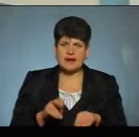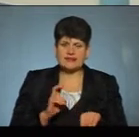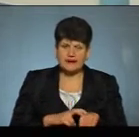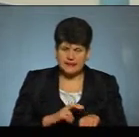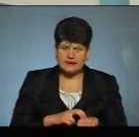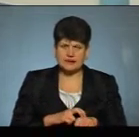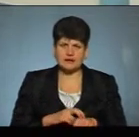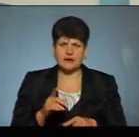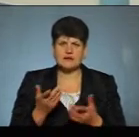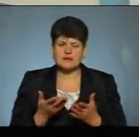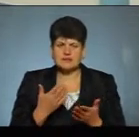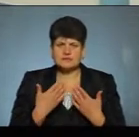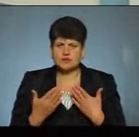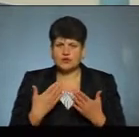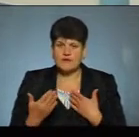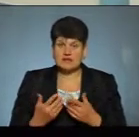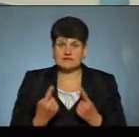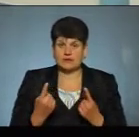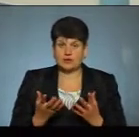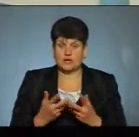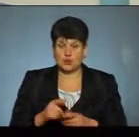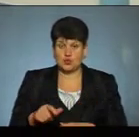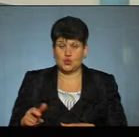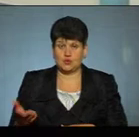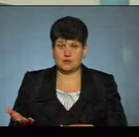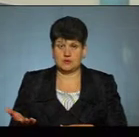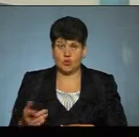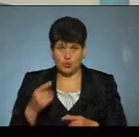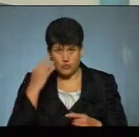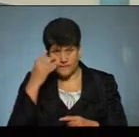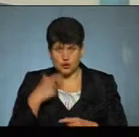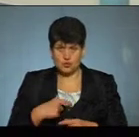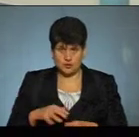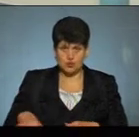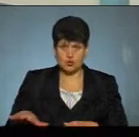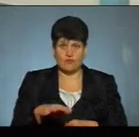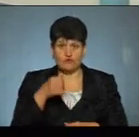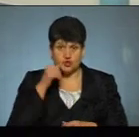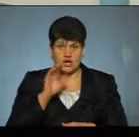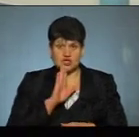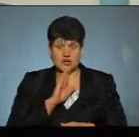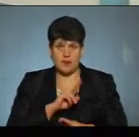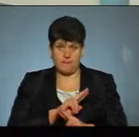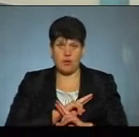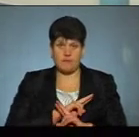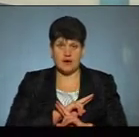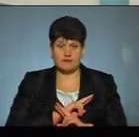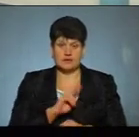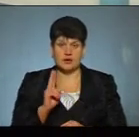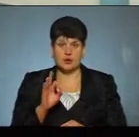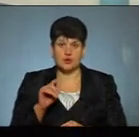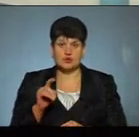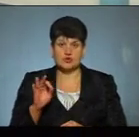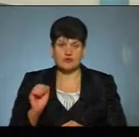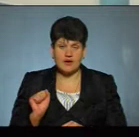з великою кількістю людей. І уявіть собі зону. Ось вчора жінка померла з Козови,